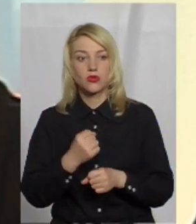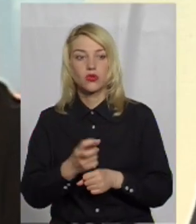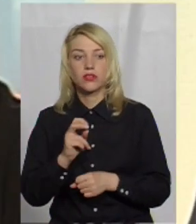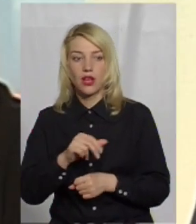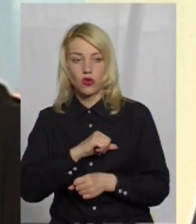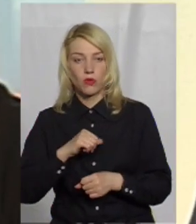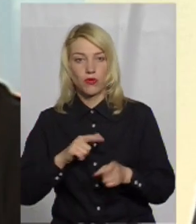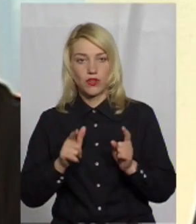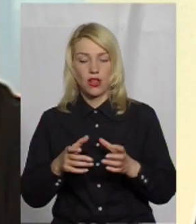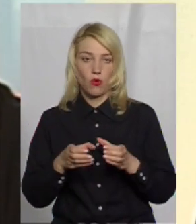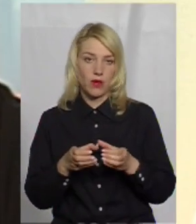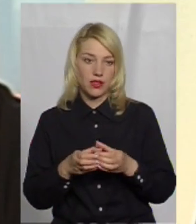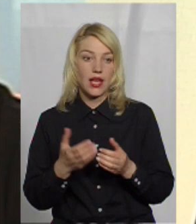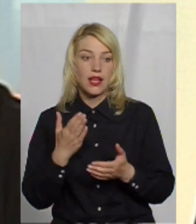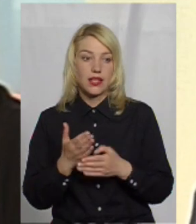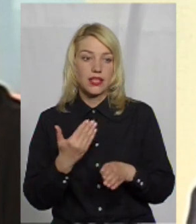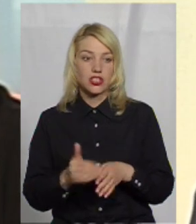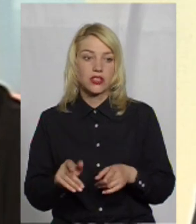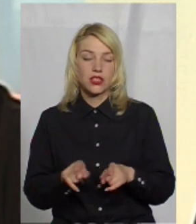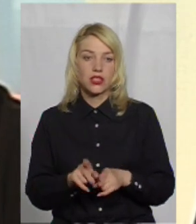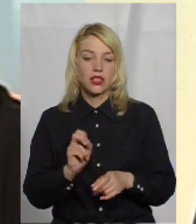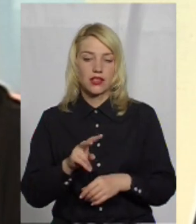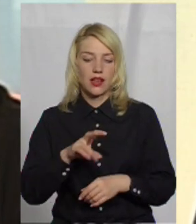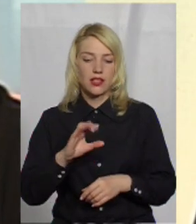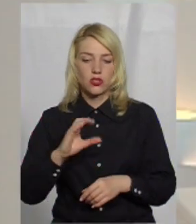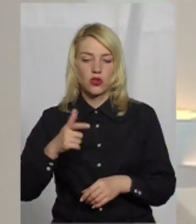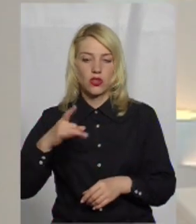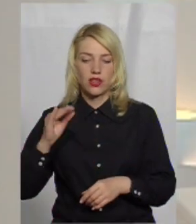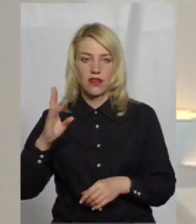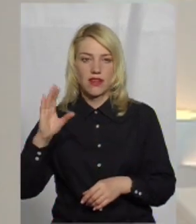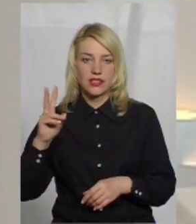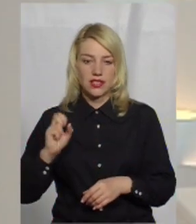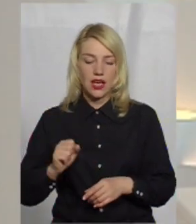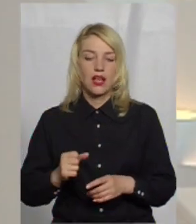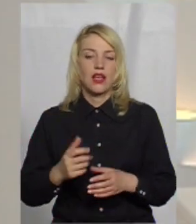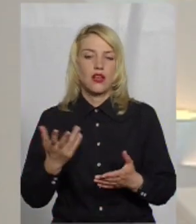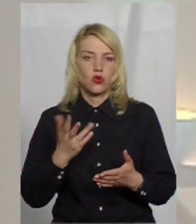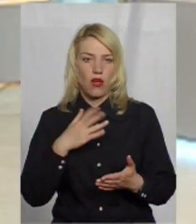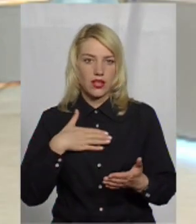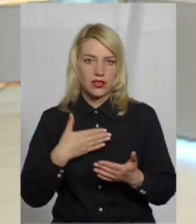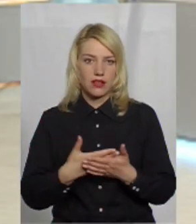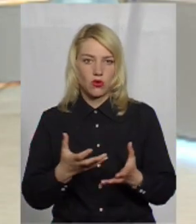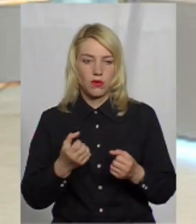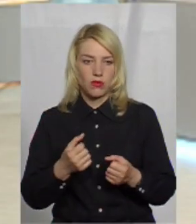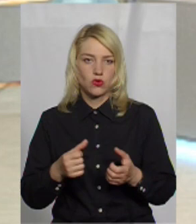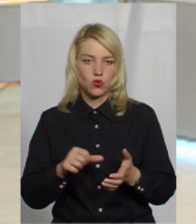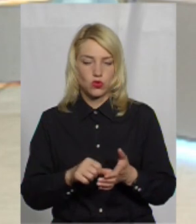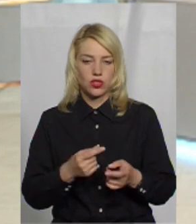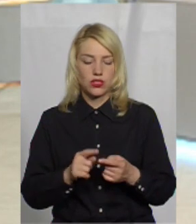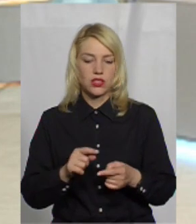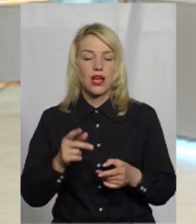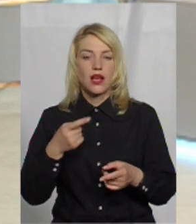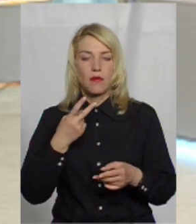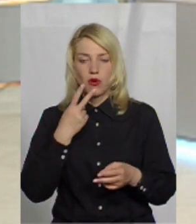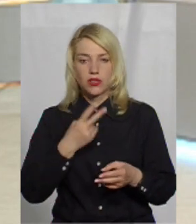добровільна команда. Є частина таких, як Лісогринівецька, які приймають дуже активну участь. Ключова ідея цього фестиваля,